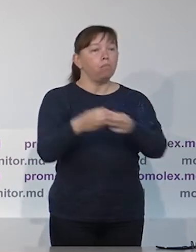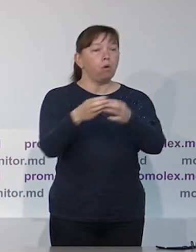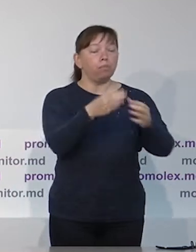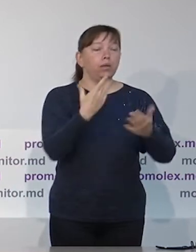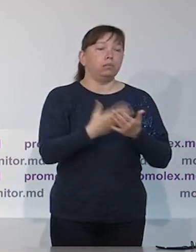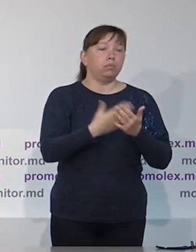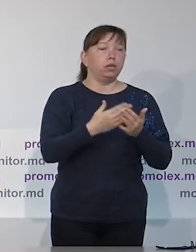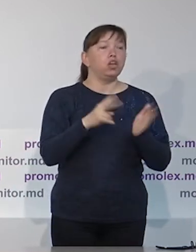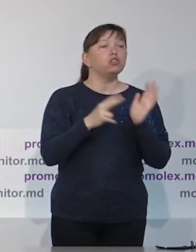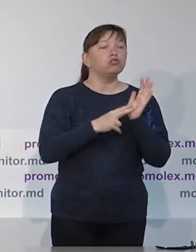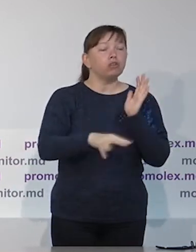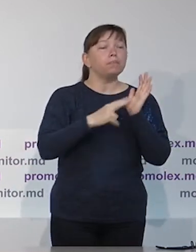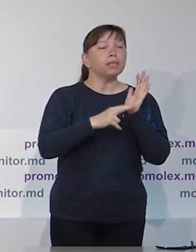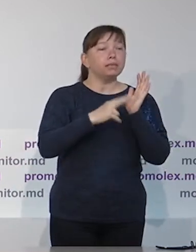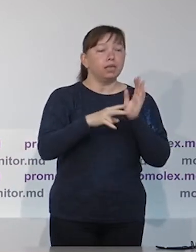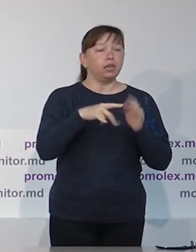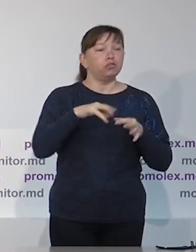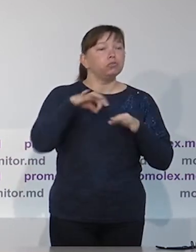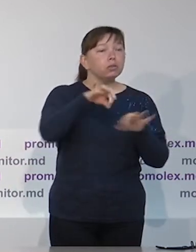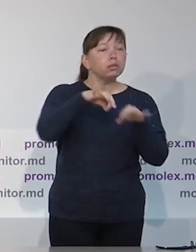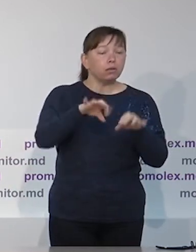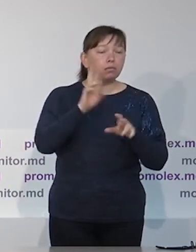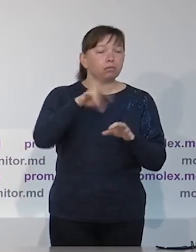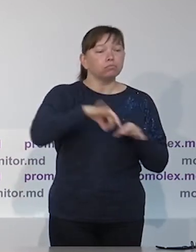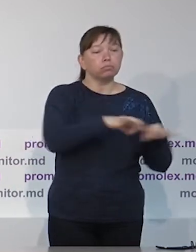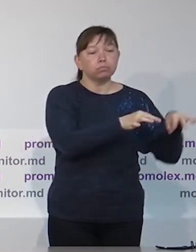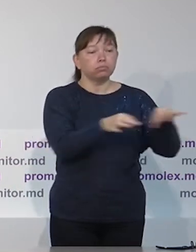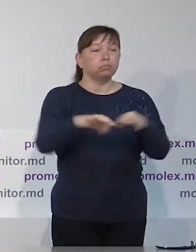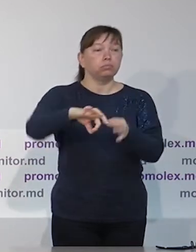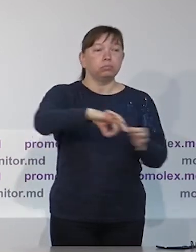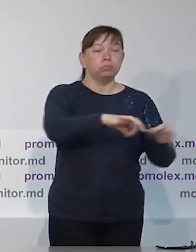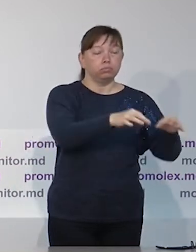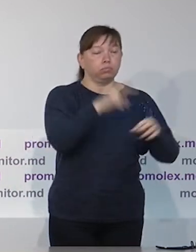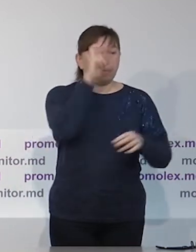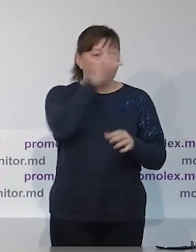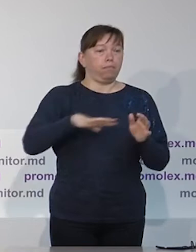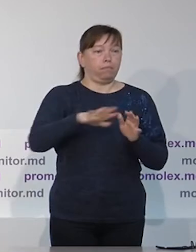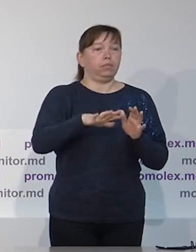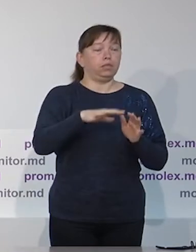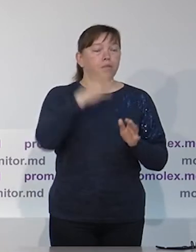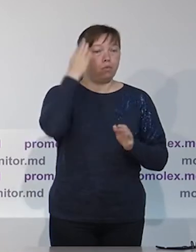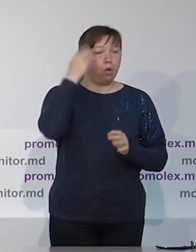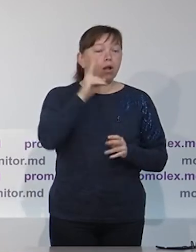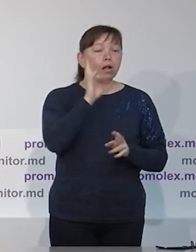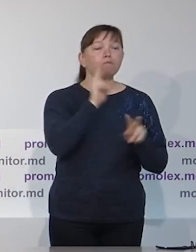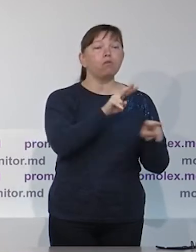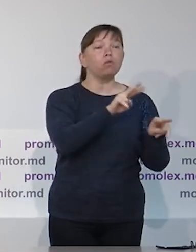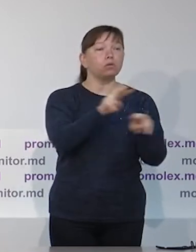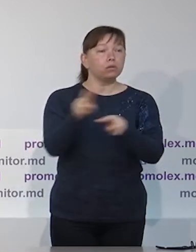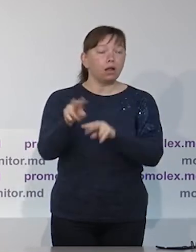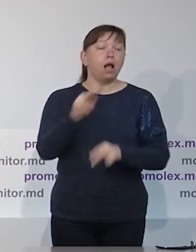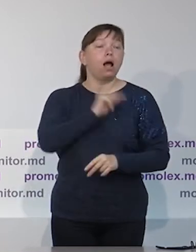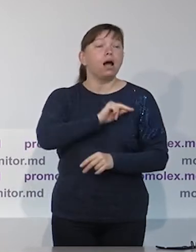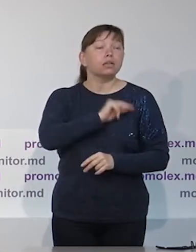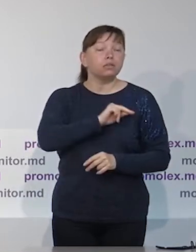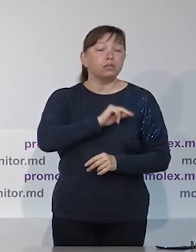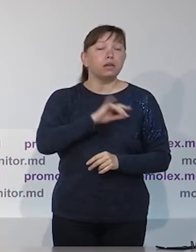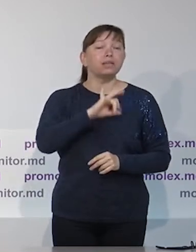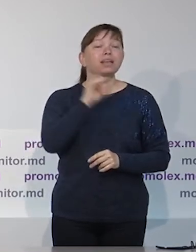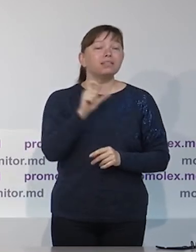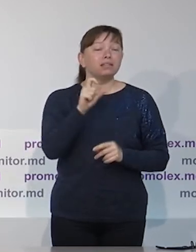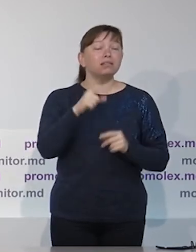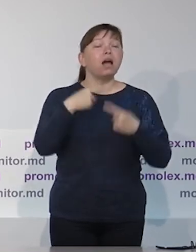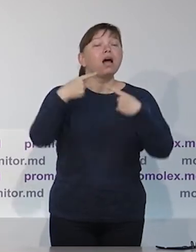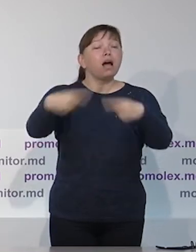мобильных командах. То есть у нас будет 70 мобильных команд, которые будут ездить по территории страны и